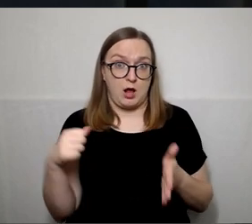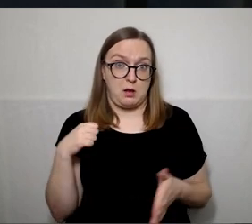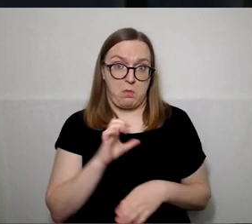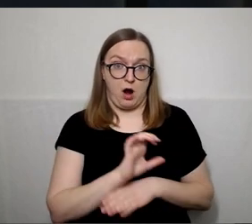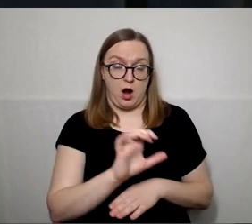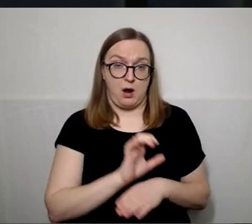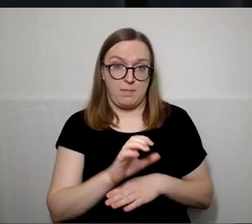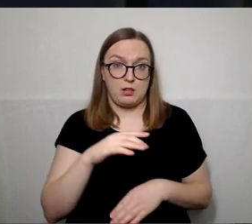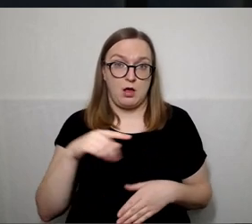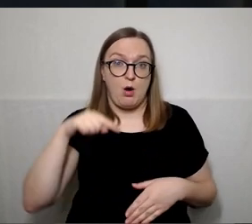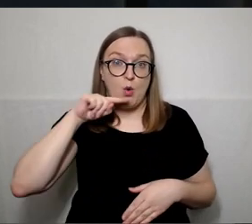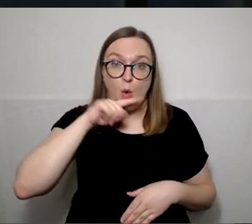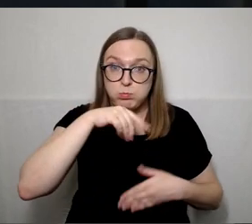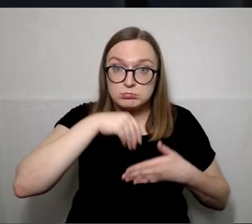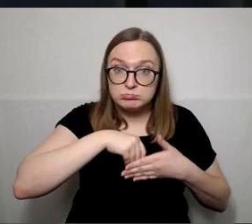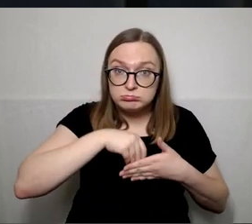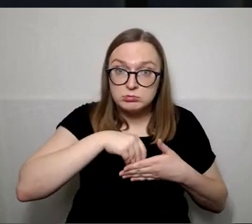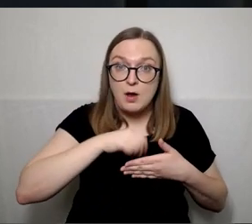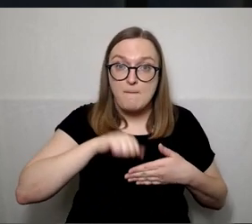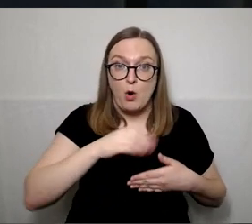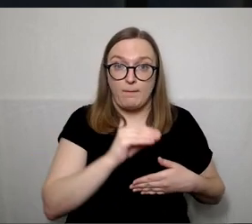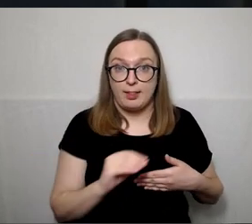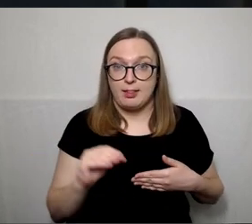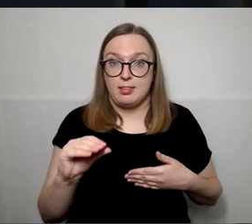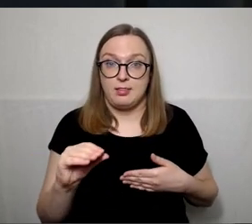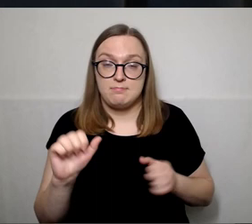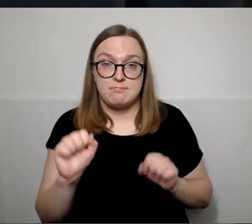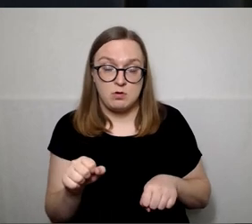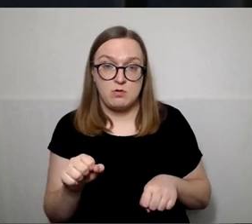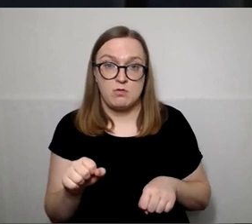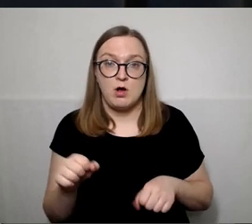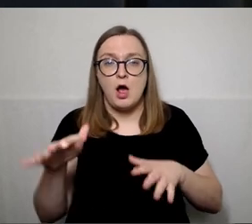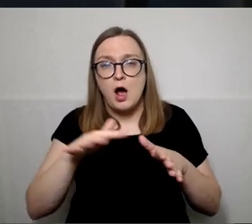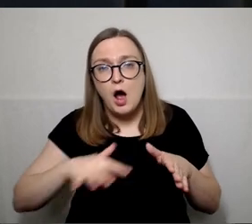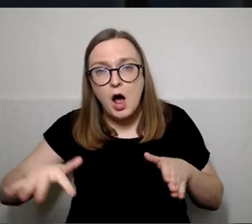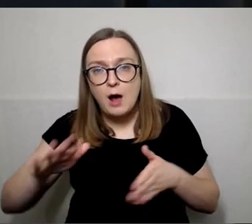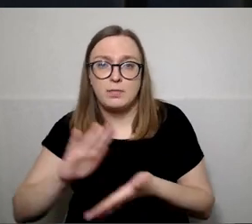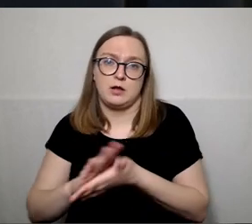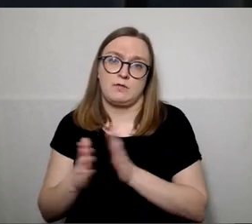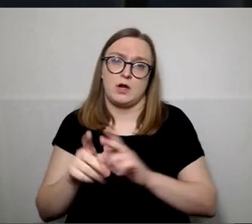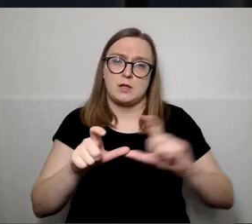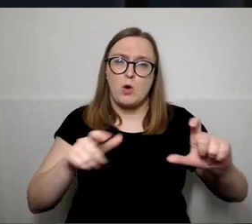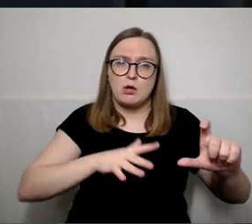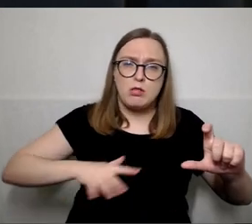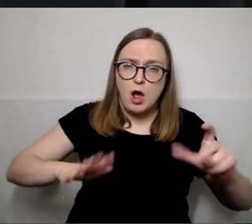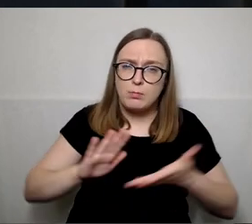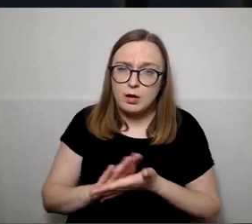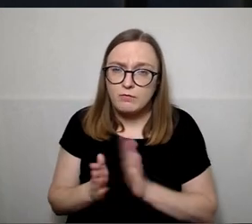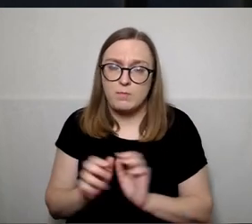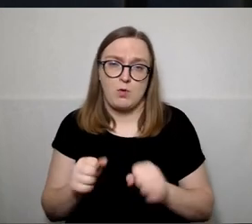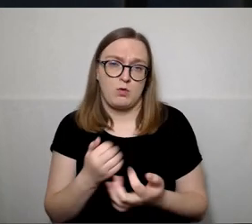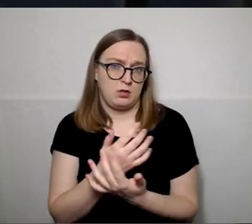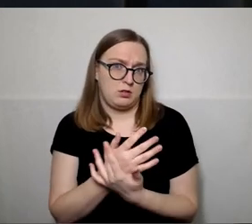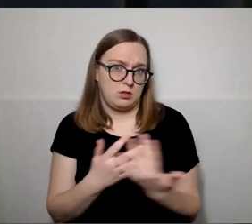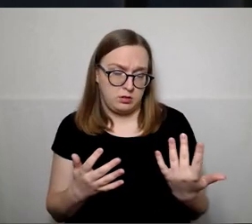galima tas lišas nukreipti ir į aplinką, mokyklo aplinko, ryškia,